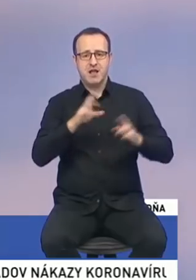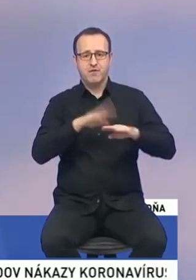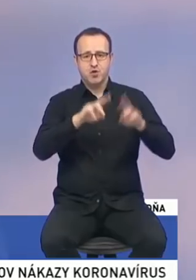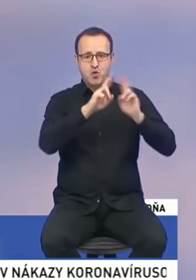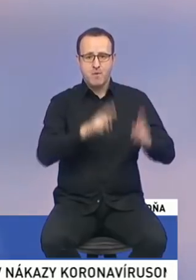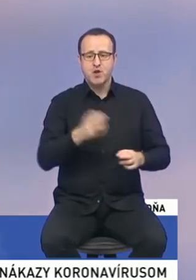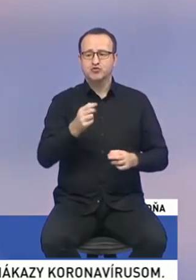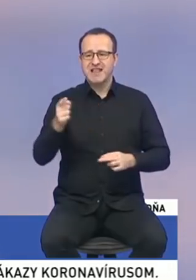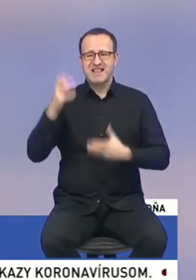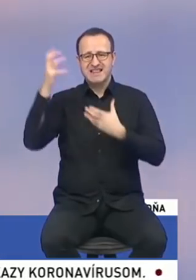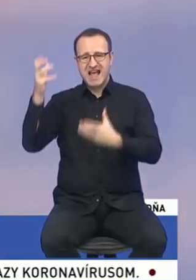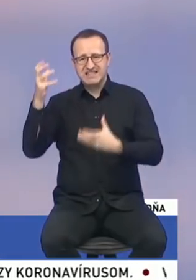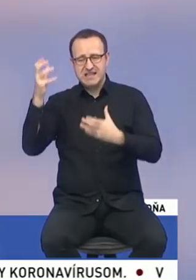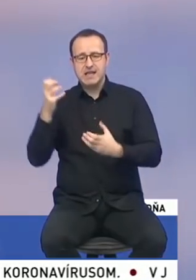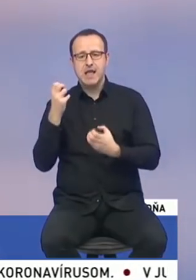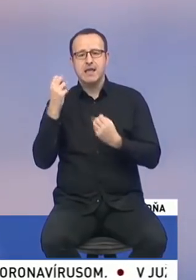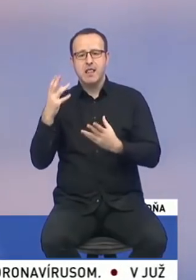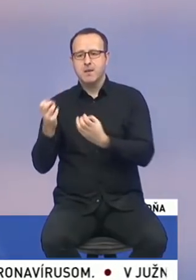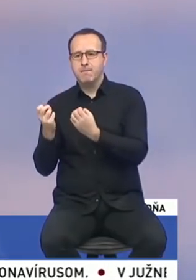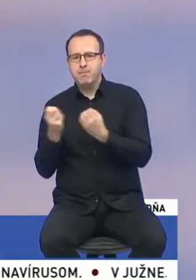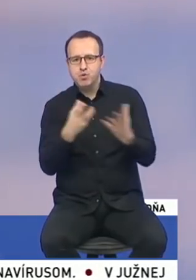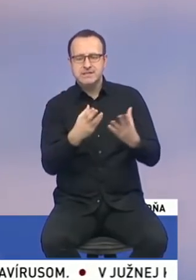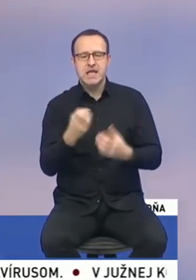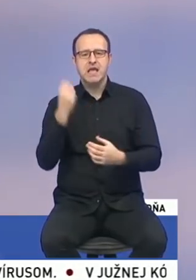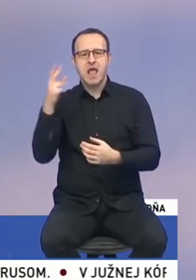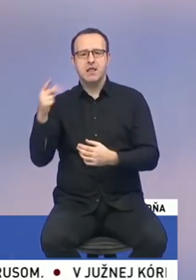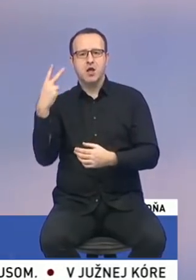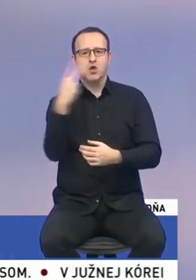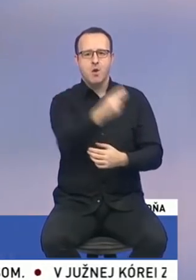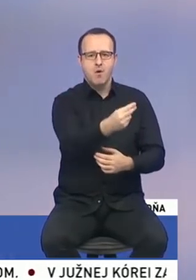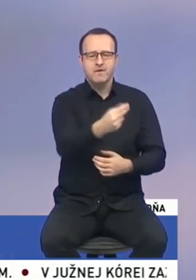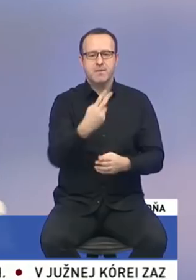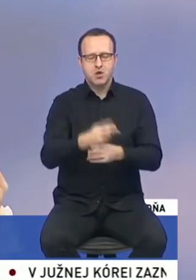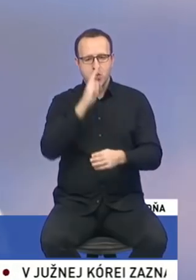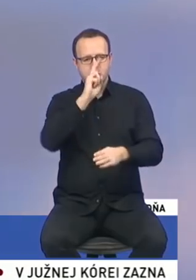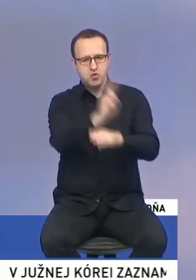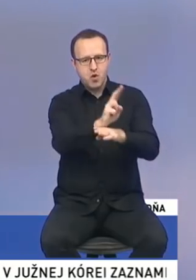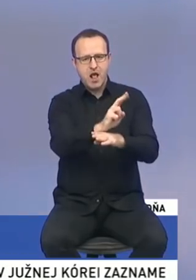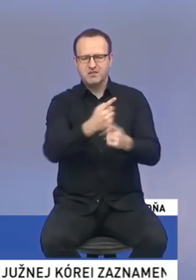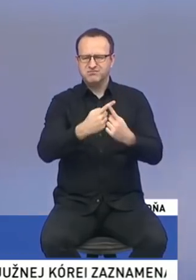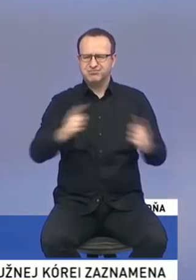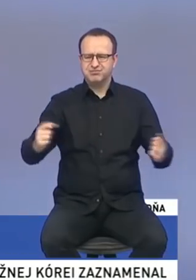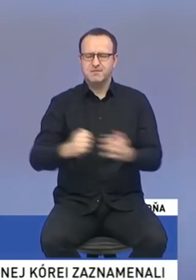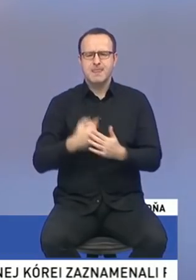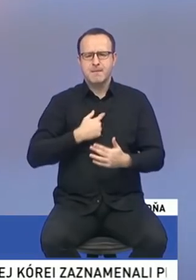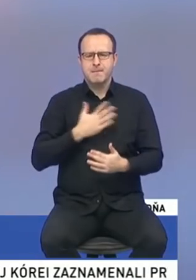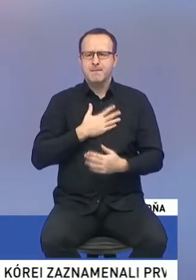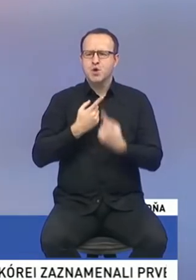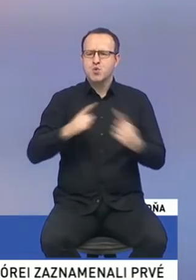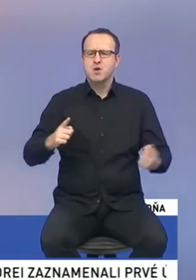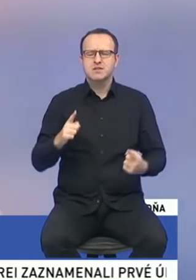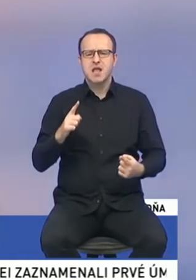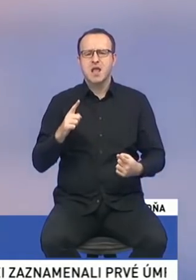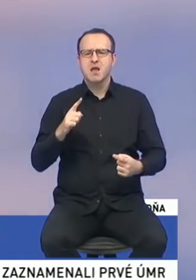výkone trestu a kedy by prišiel domova. skutočne tá dohľadová povinnosť sa oveľa zvýšuje a máme veľmi veľa grantových ském, ktoré chceme pripraviť.